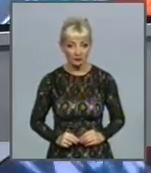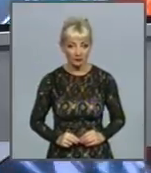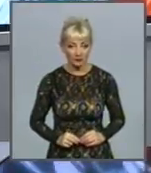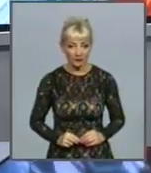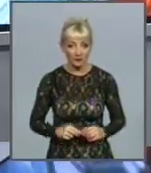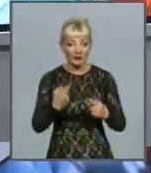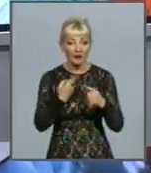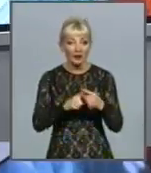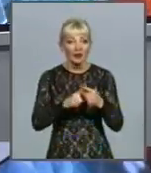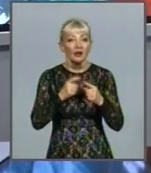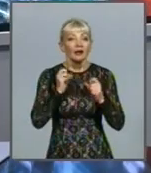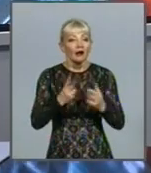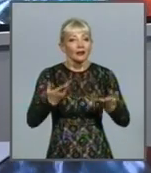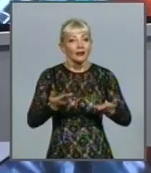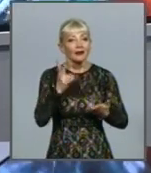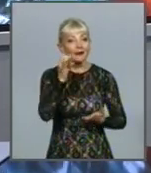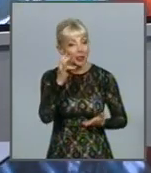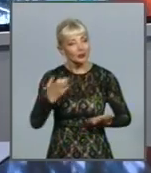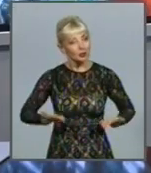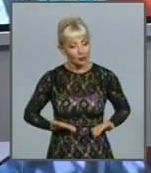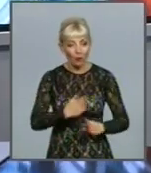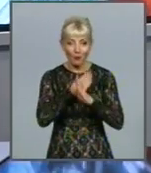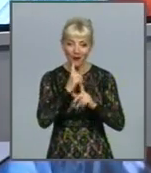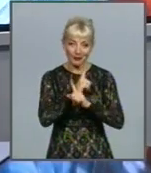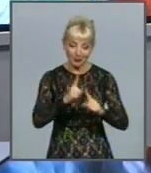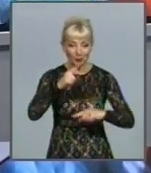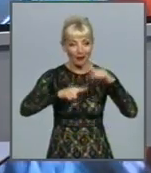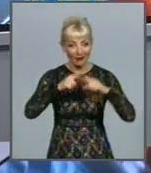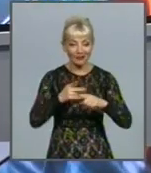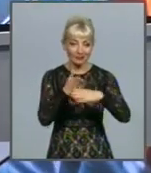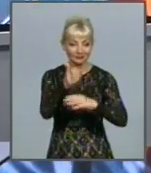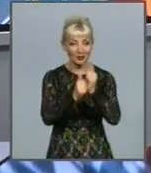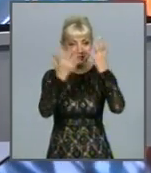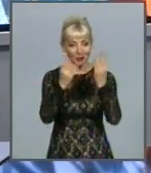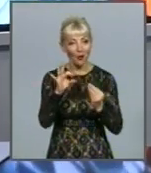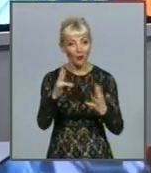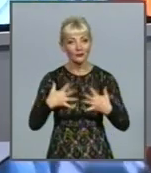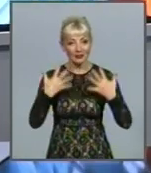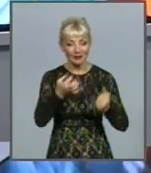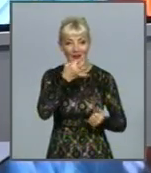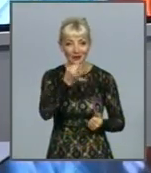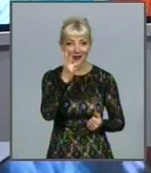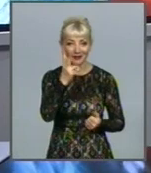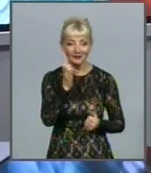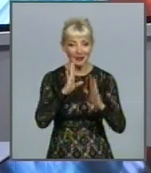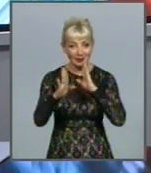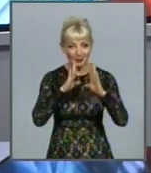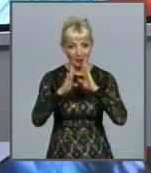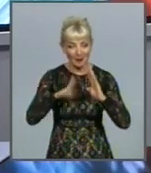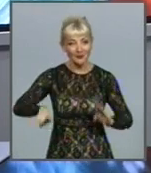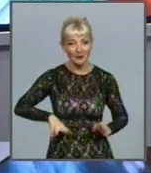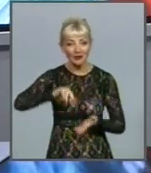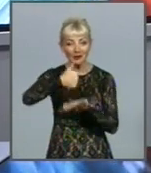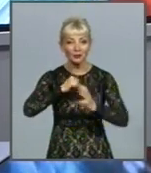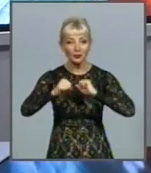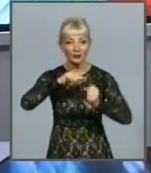Кернес живий, вмирати не збирається. Рідні відвідують його щодня, він йде на поправку, написав на своїй сторінці у Фейсбук директор